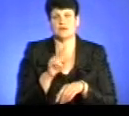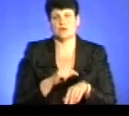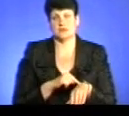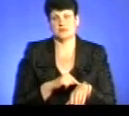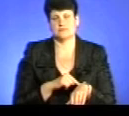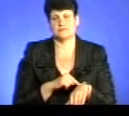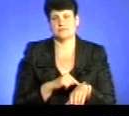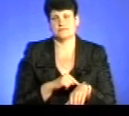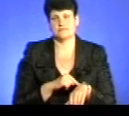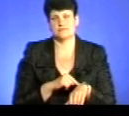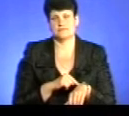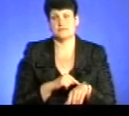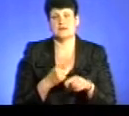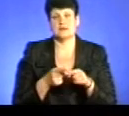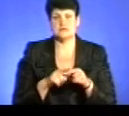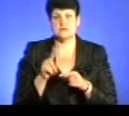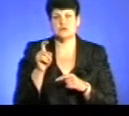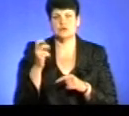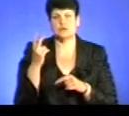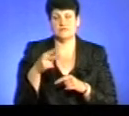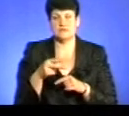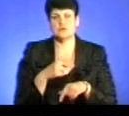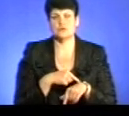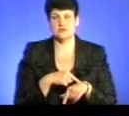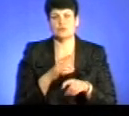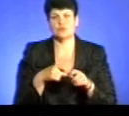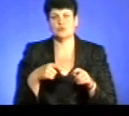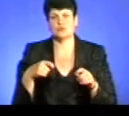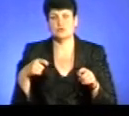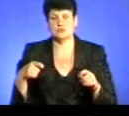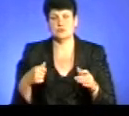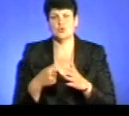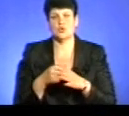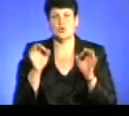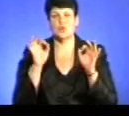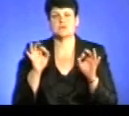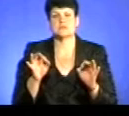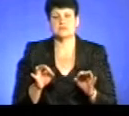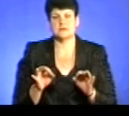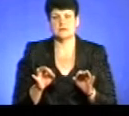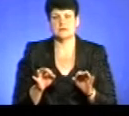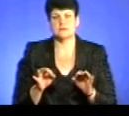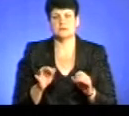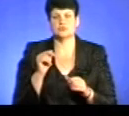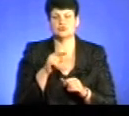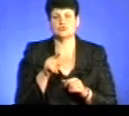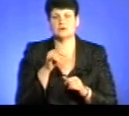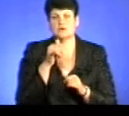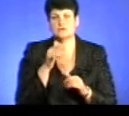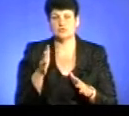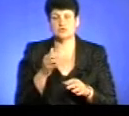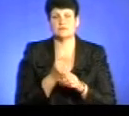І ці 120 годин будуть розтянуті до самої осіні, тому що вона не в змозі